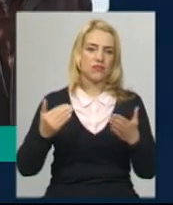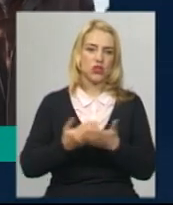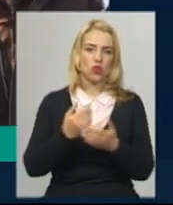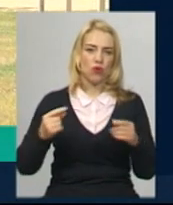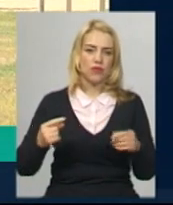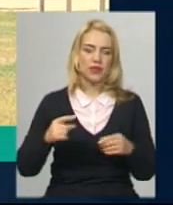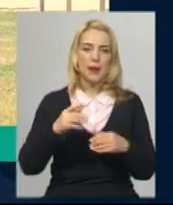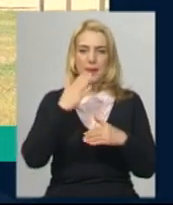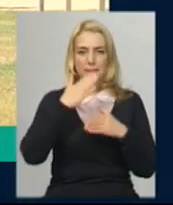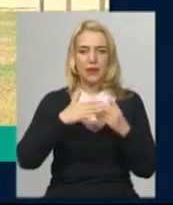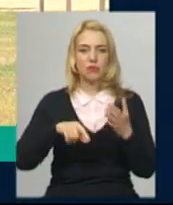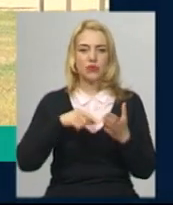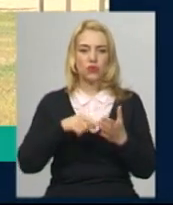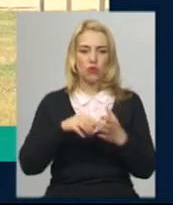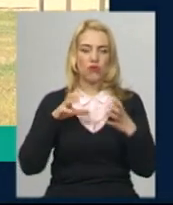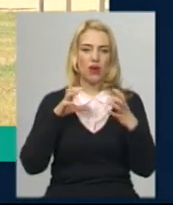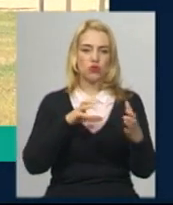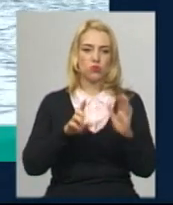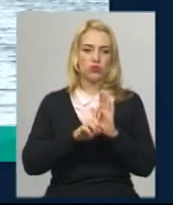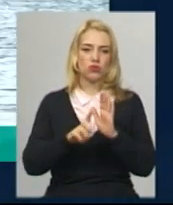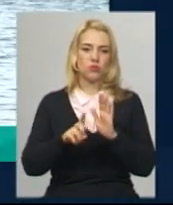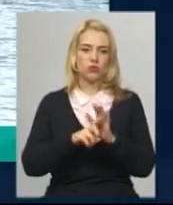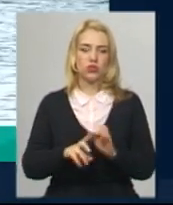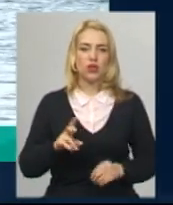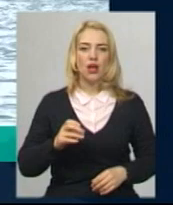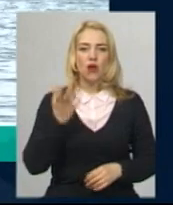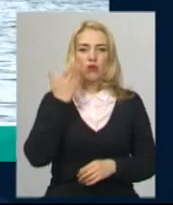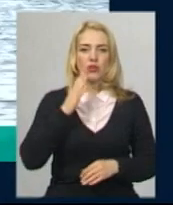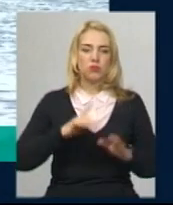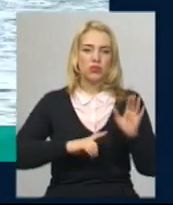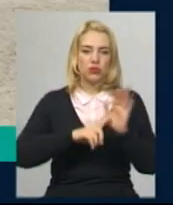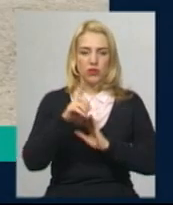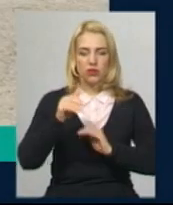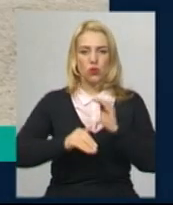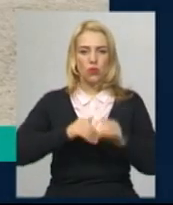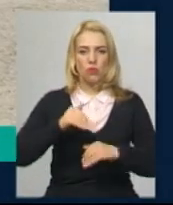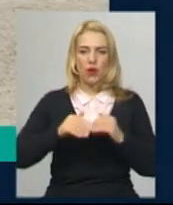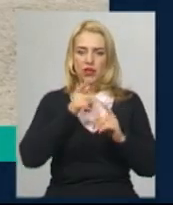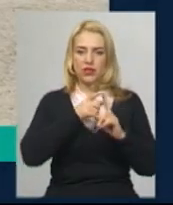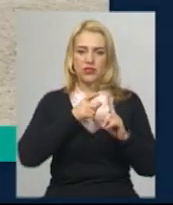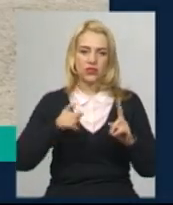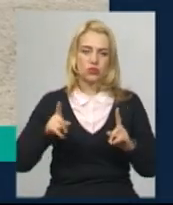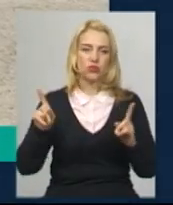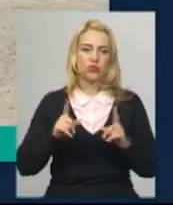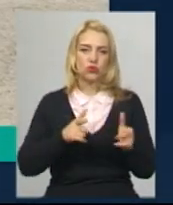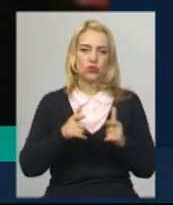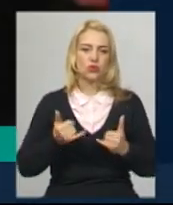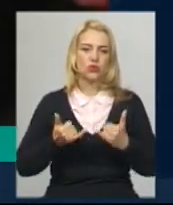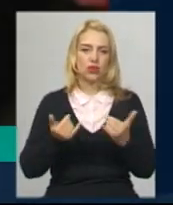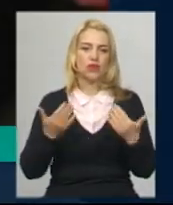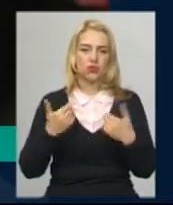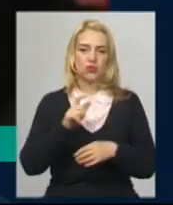сполучення. Облаштування міського пляжу. Коли стартуватиме купальний сезон в Хмельницькому і що готують для відпочиваючих.